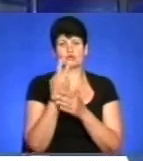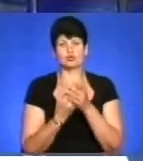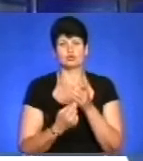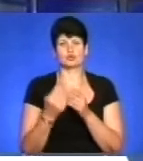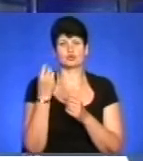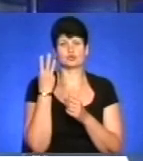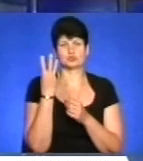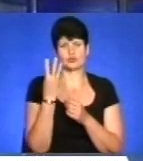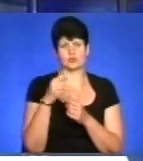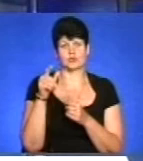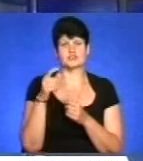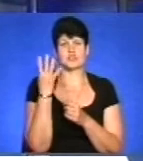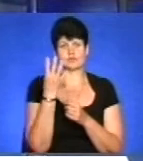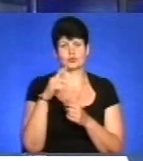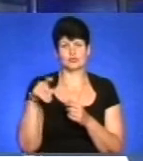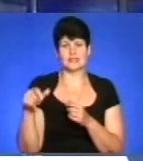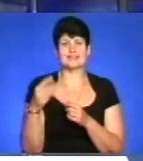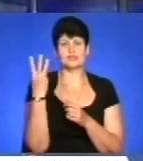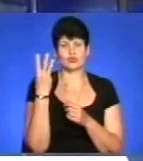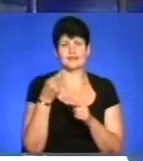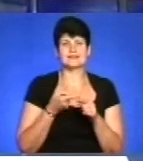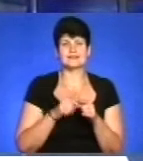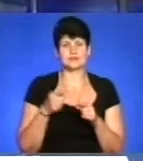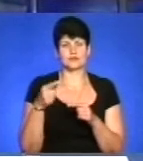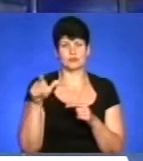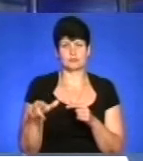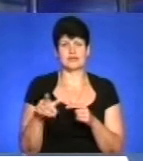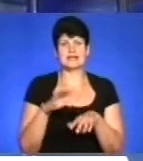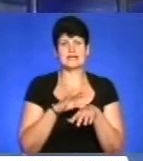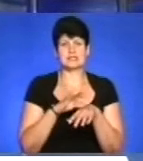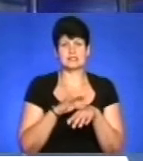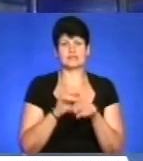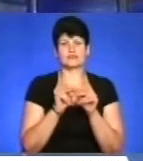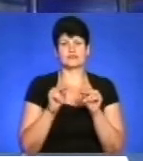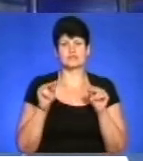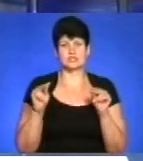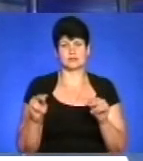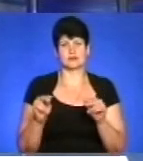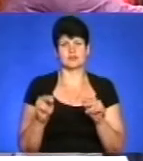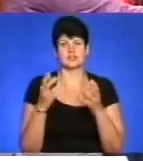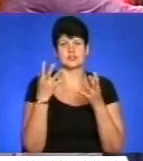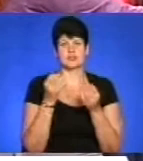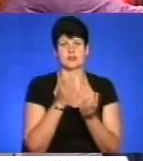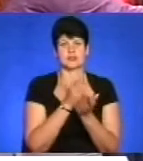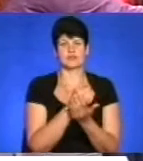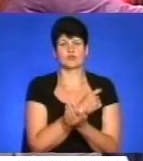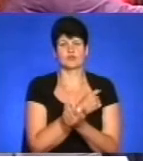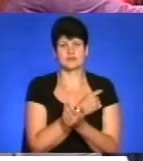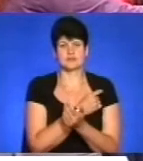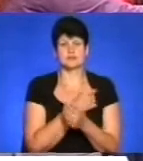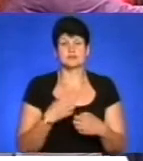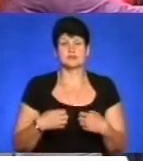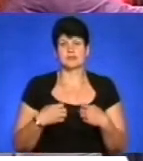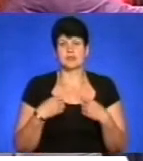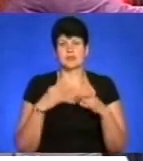Загиблих дітей вже везуть до Тернополя тіло вчителя, який загинув, рятуючи школярів, ще в Одесі. Жахлива